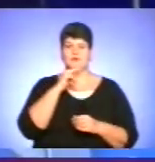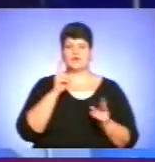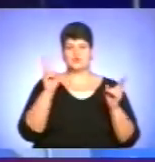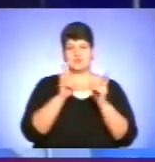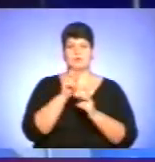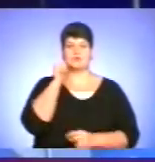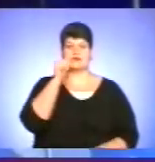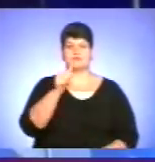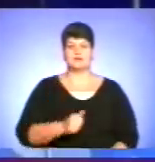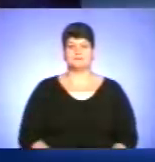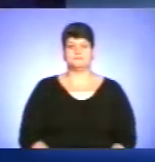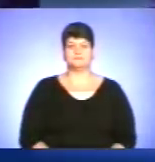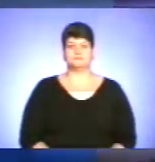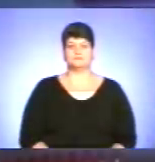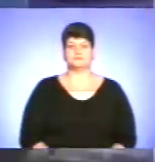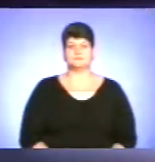завтра.